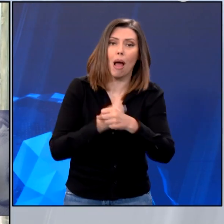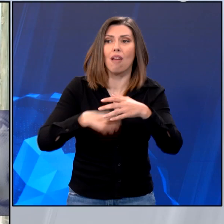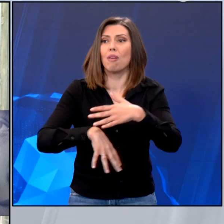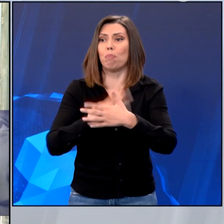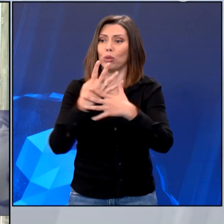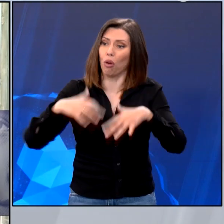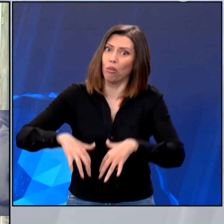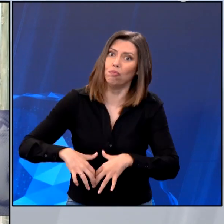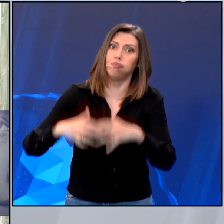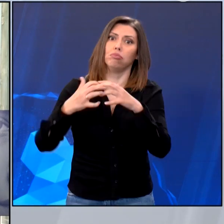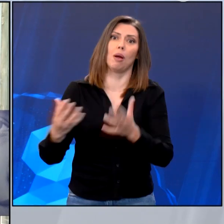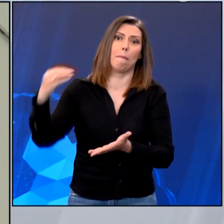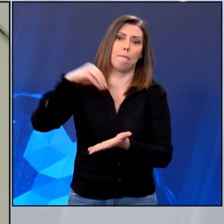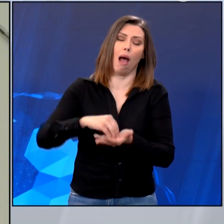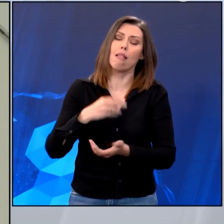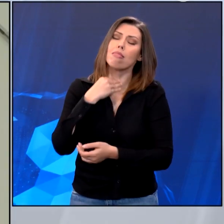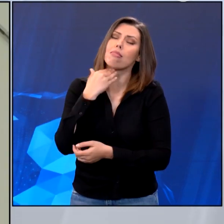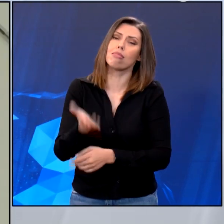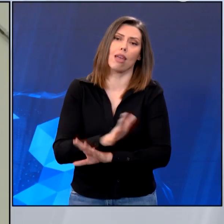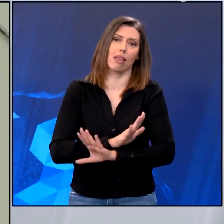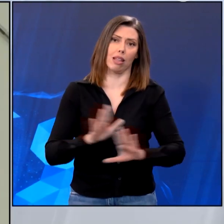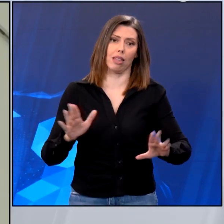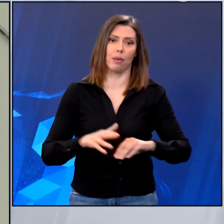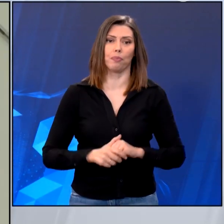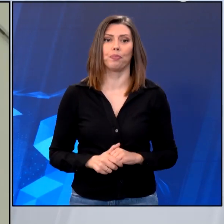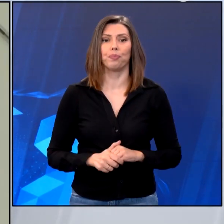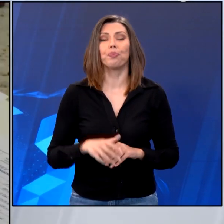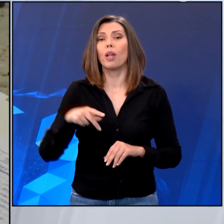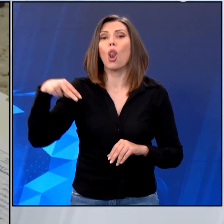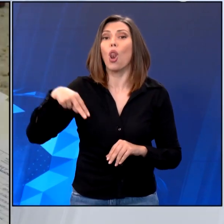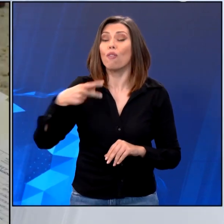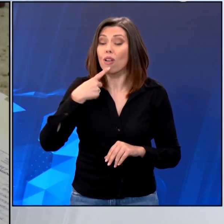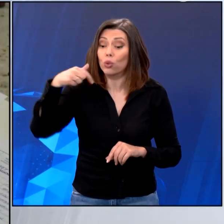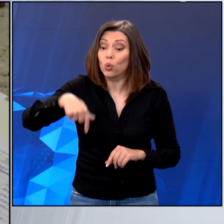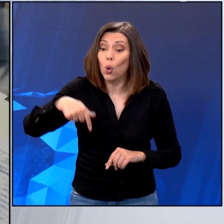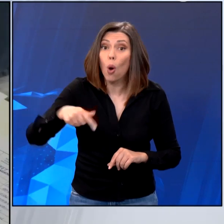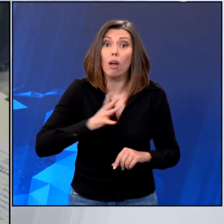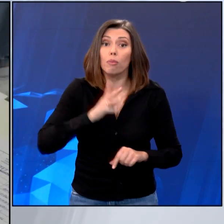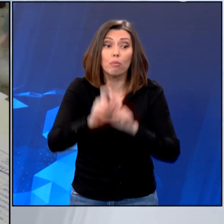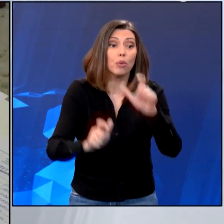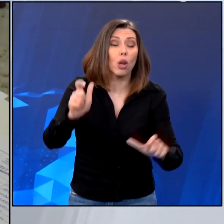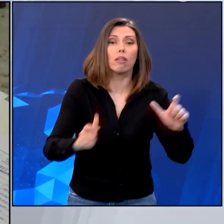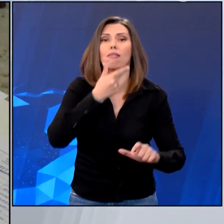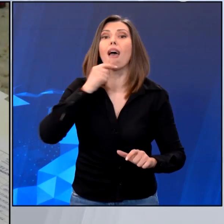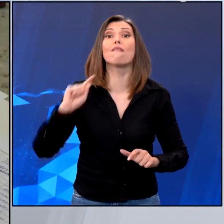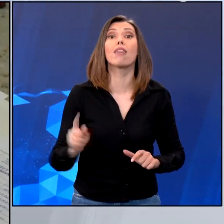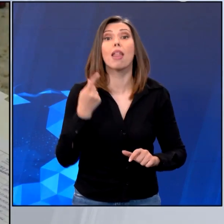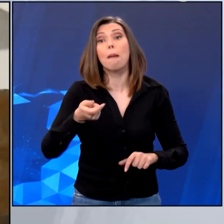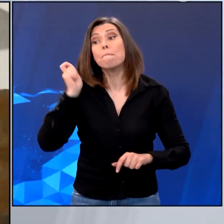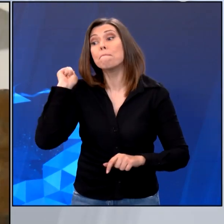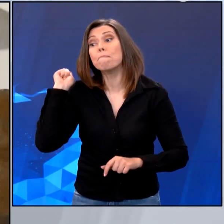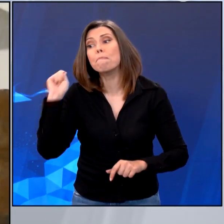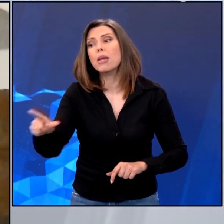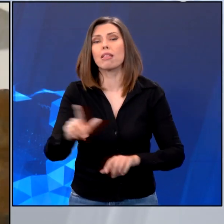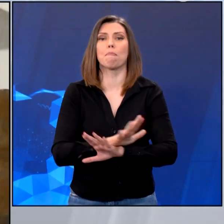παλαιού Πασόκ του κ. Ανδρουλάκη. Είναι μια μεγάλη ευκαιρία για να απολύτει να στείλει μηνύματα η εκλογική μάχη της